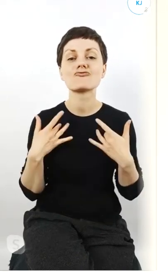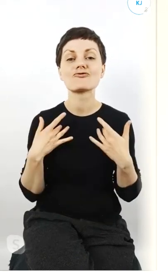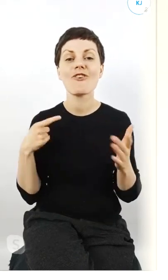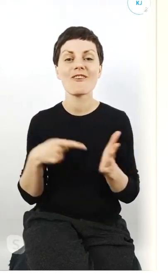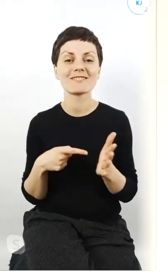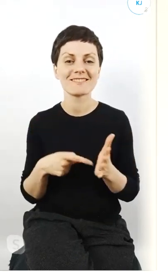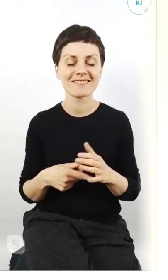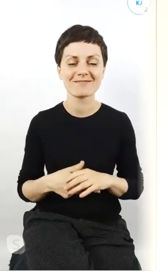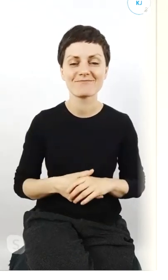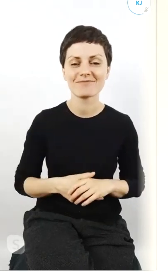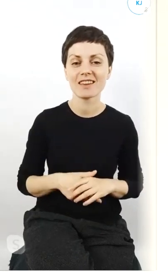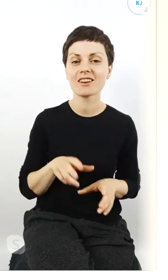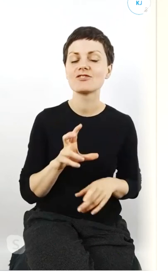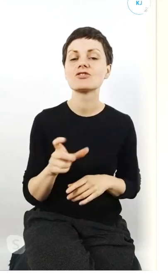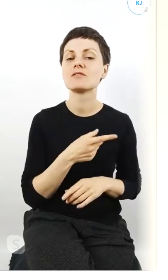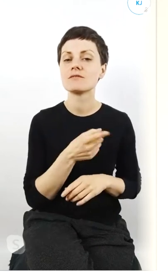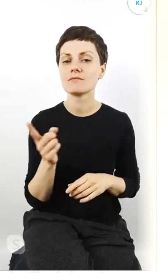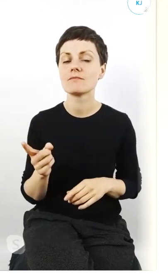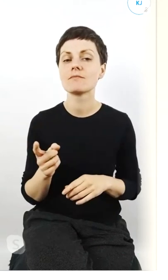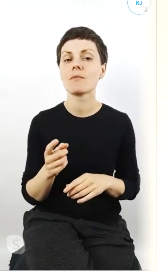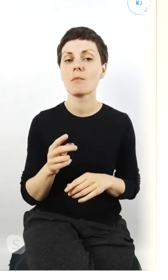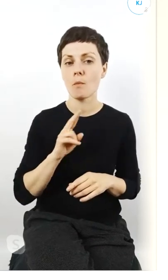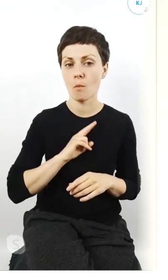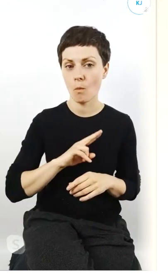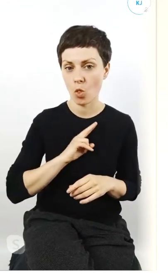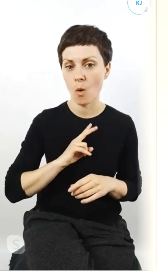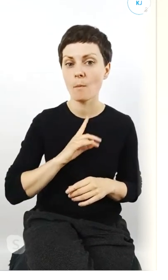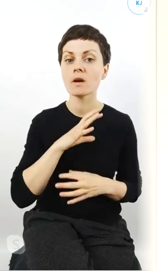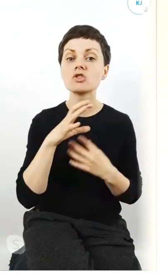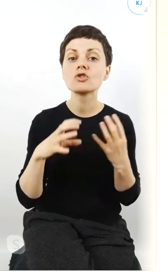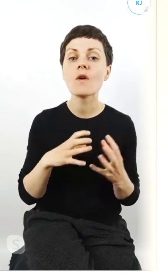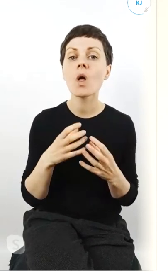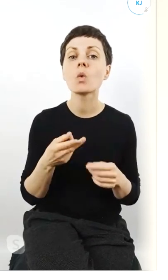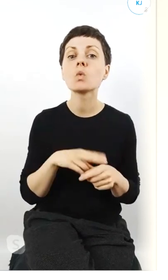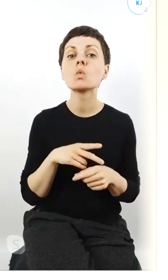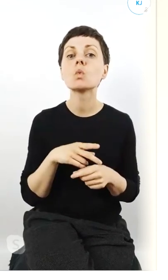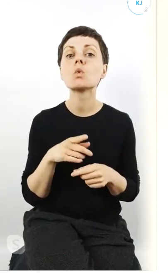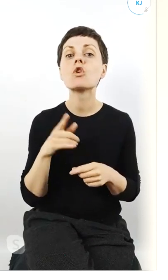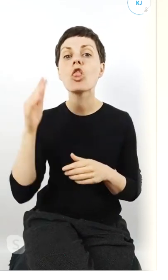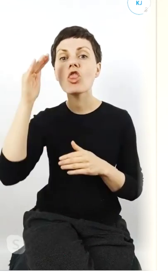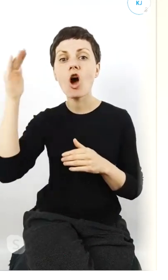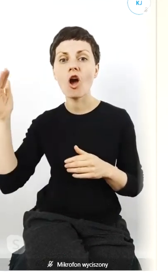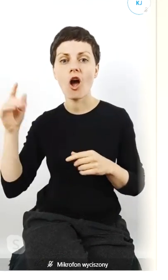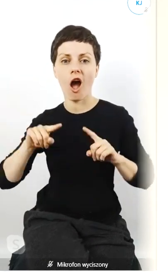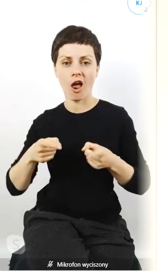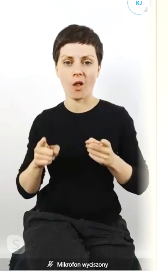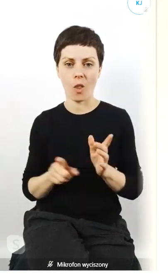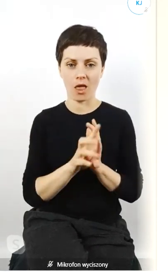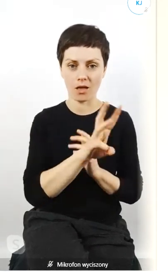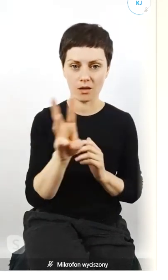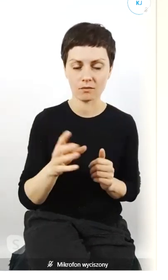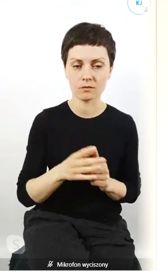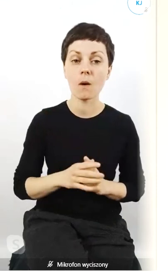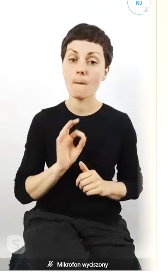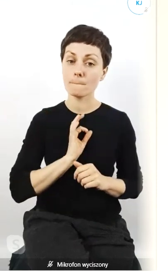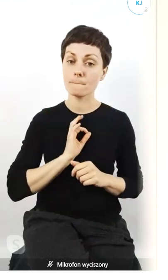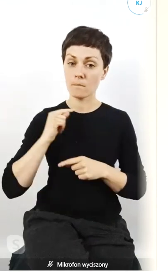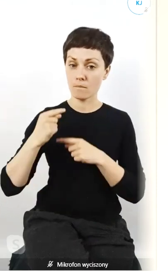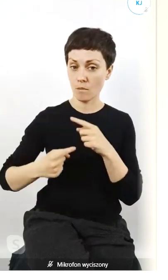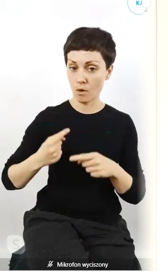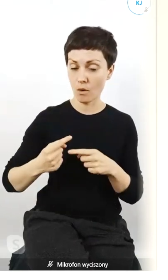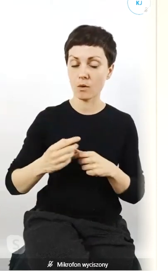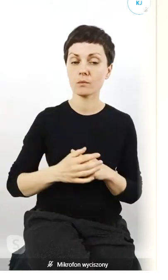czy podoba się wam świat który urządzają wam dorośli bo to moje pokolenie i